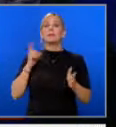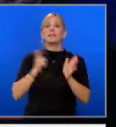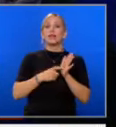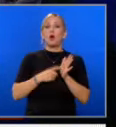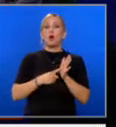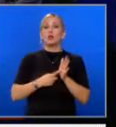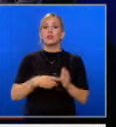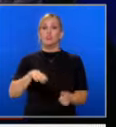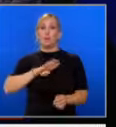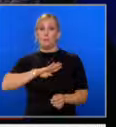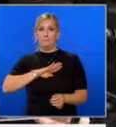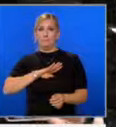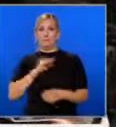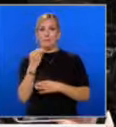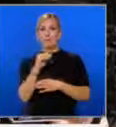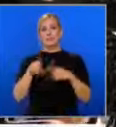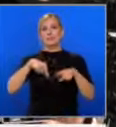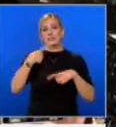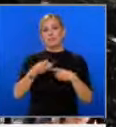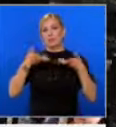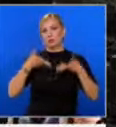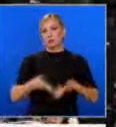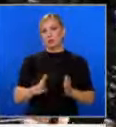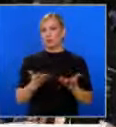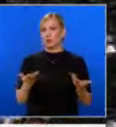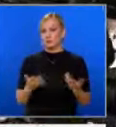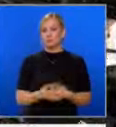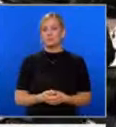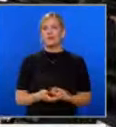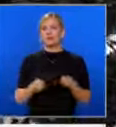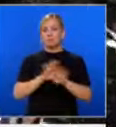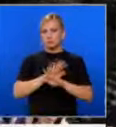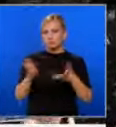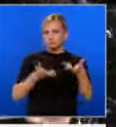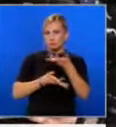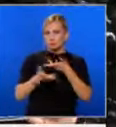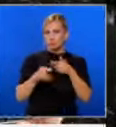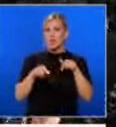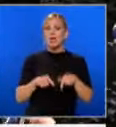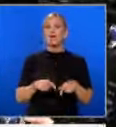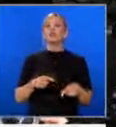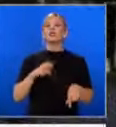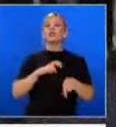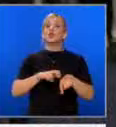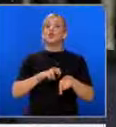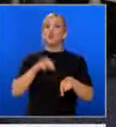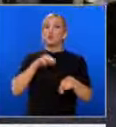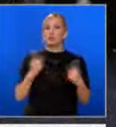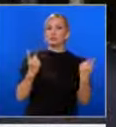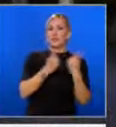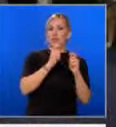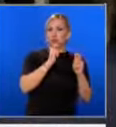убива бебе след раждането му. След дебата Доналд Трамп се отби в залата журналисти. Знак, който беше